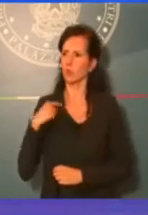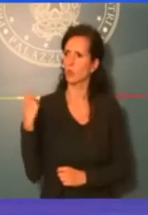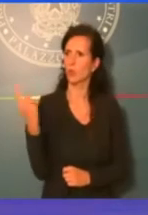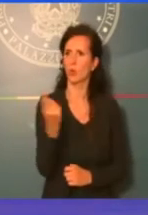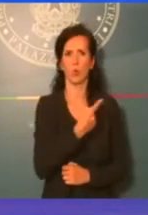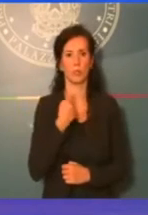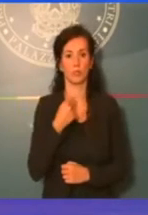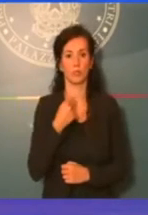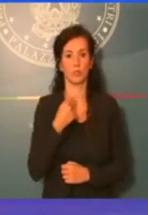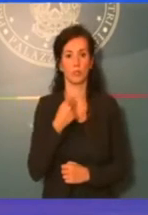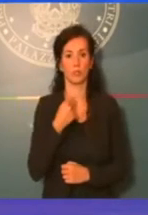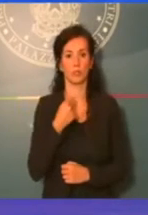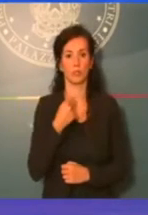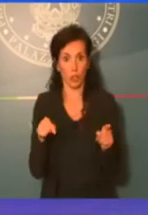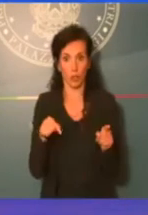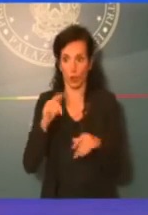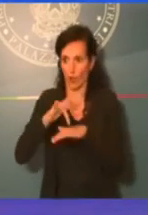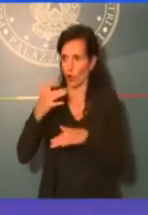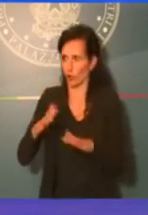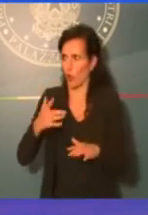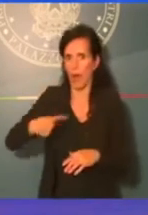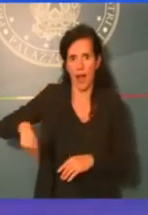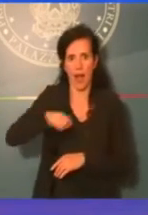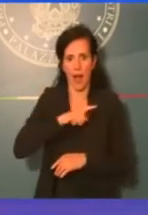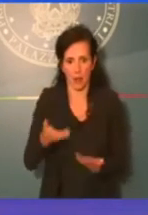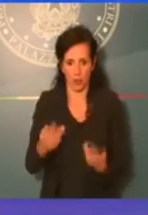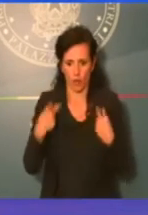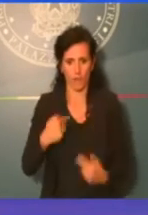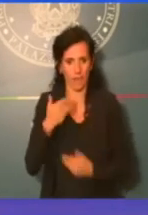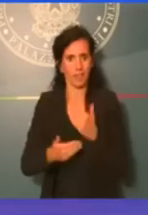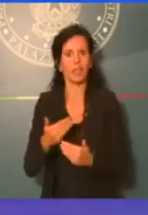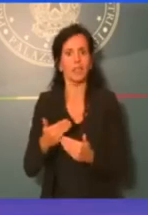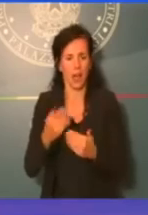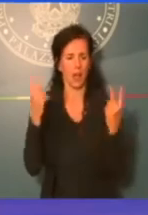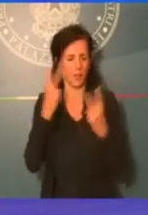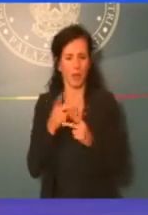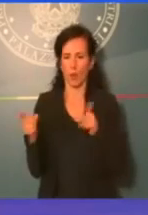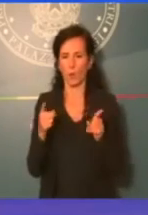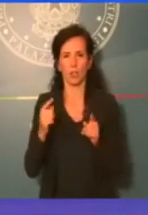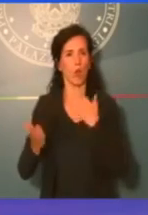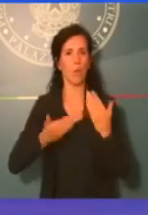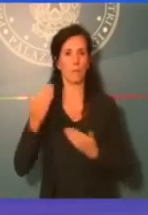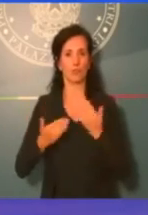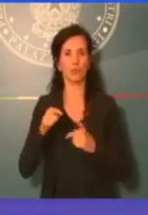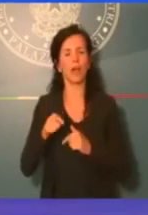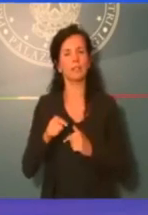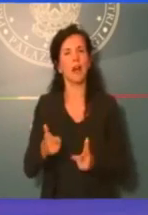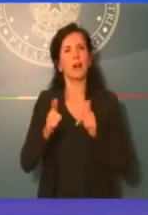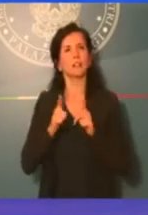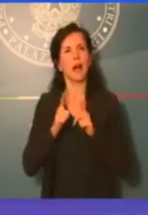periodo che stiamo vivendo di grande emergenza è stata la molla, quindi questo senso di